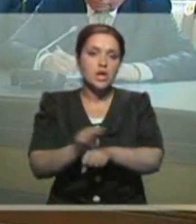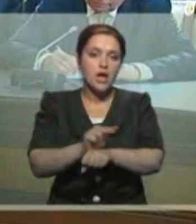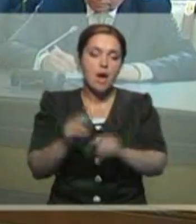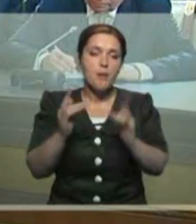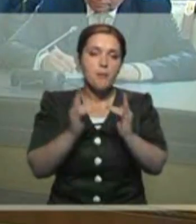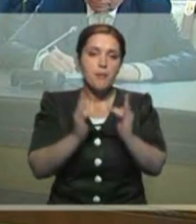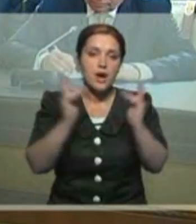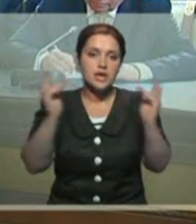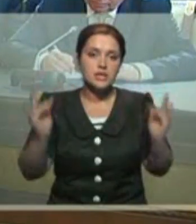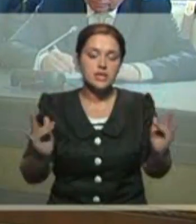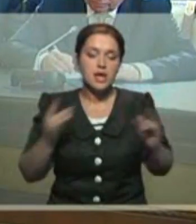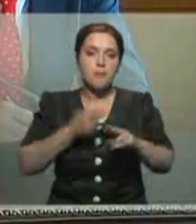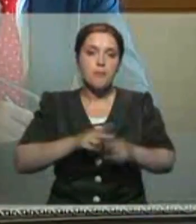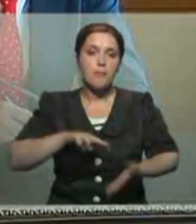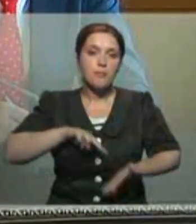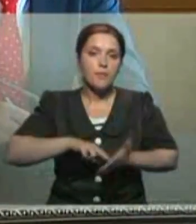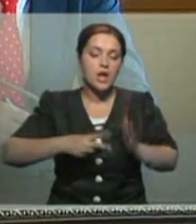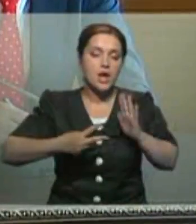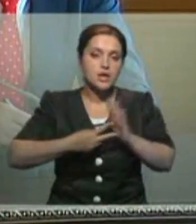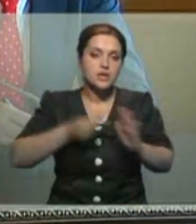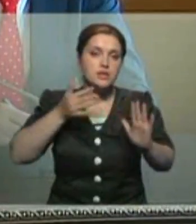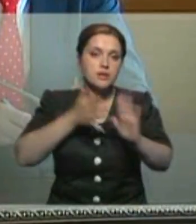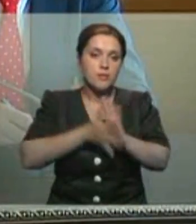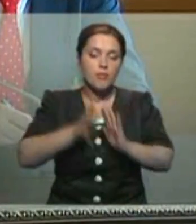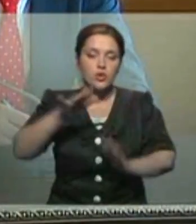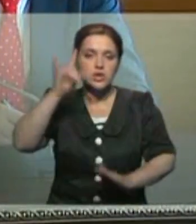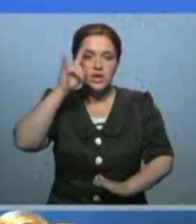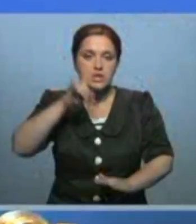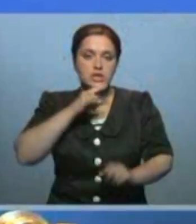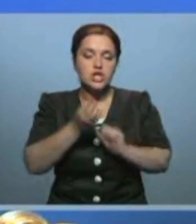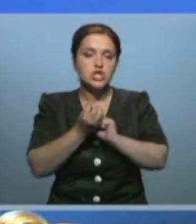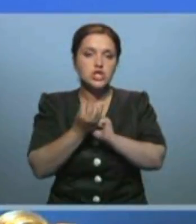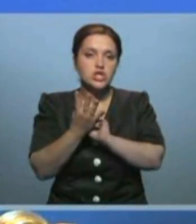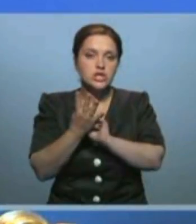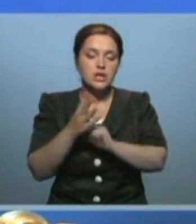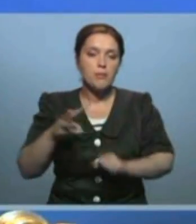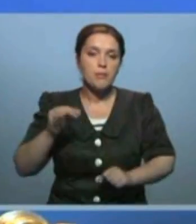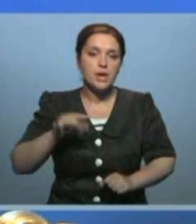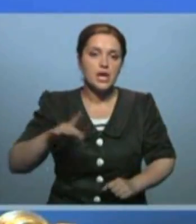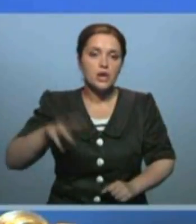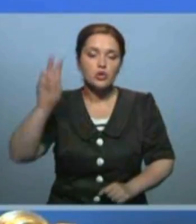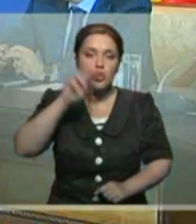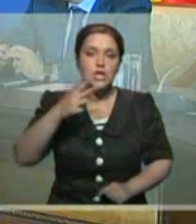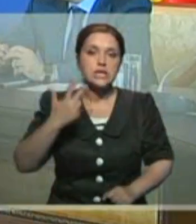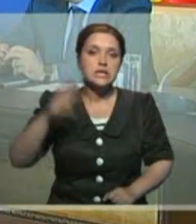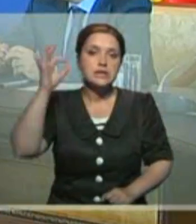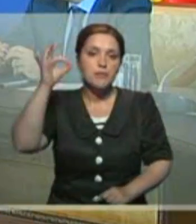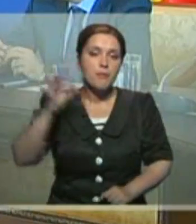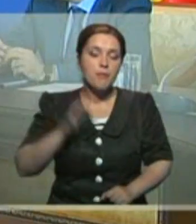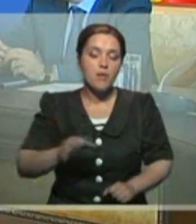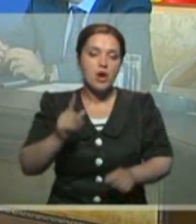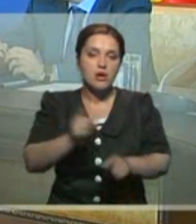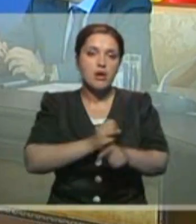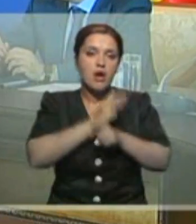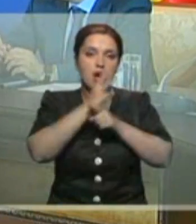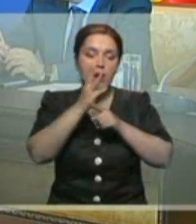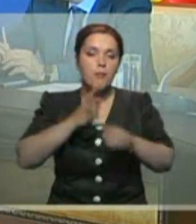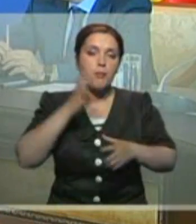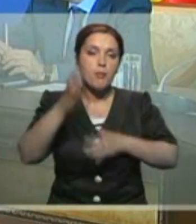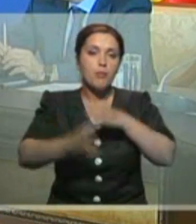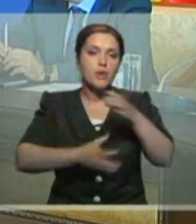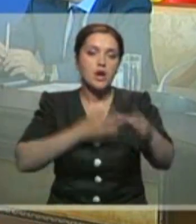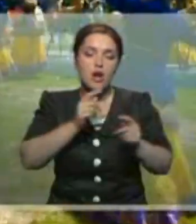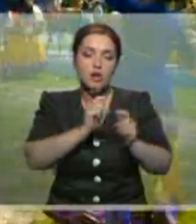мосты. Эти амбициозные планы обойдутся стране в 14 миллиардов долларов. Причем 30% расходов покроют мировые финансовые